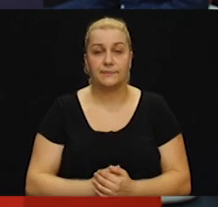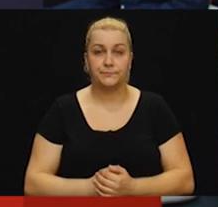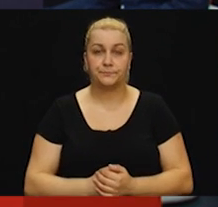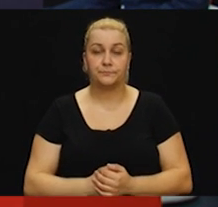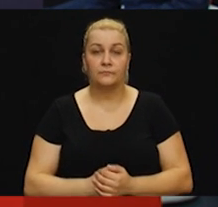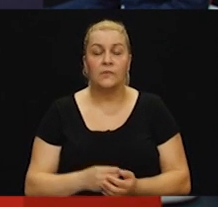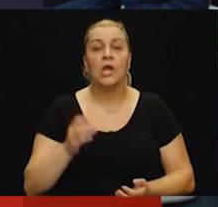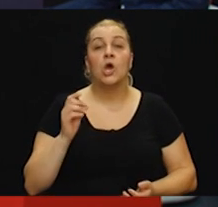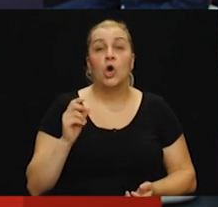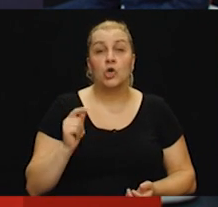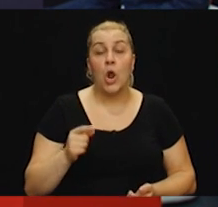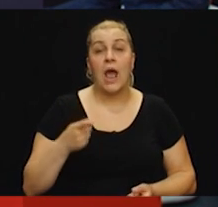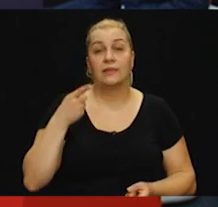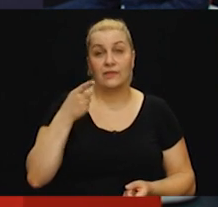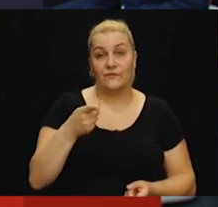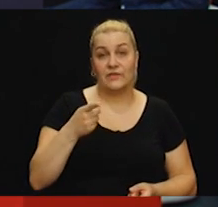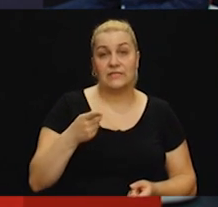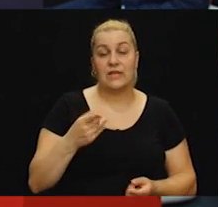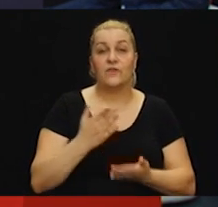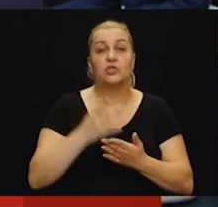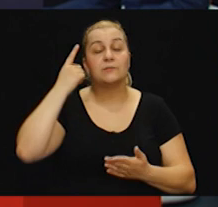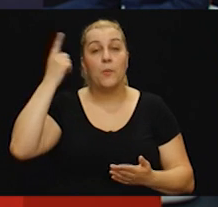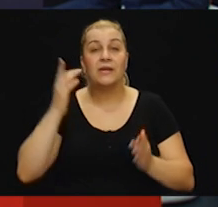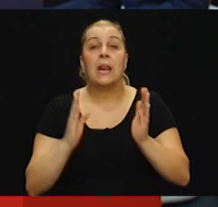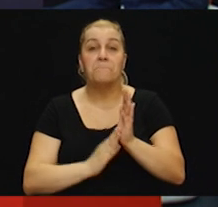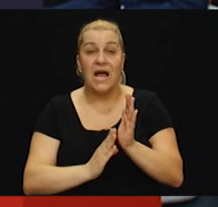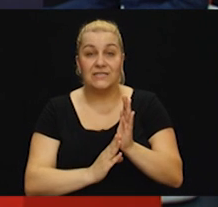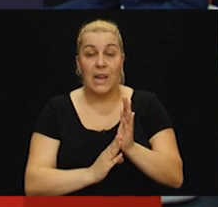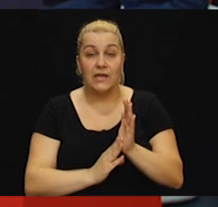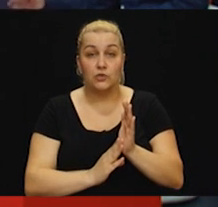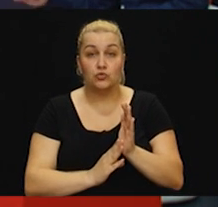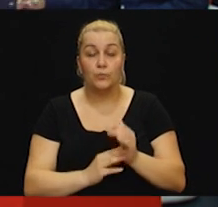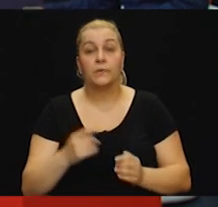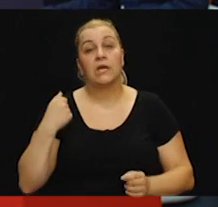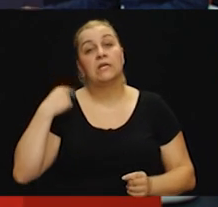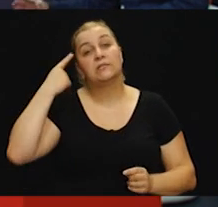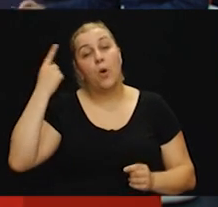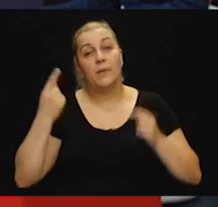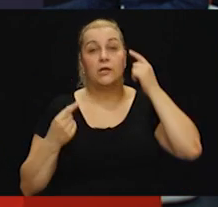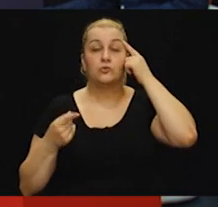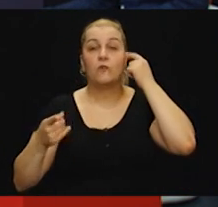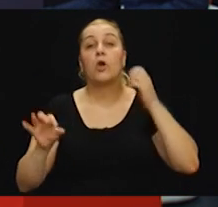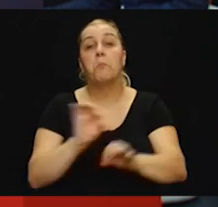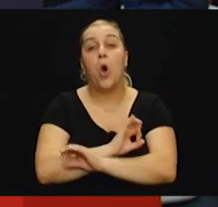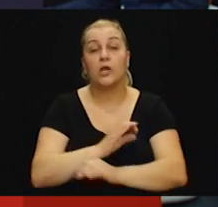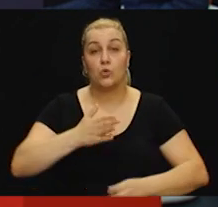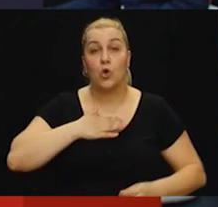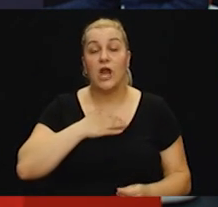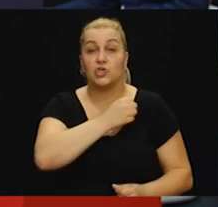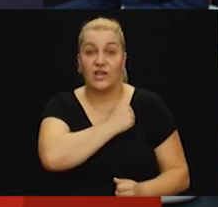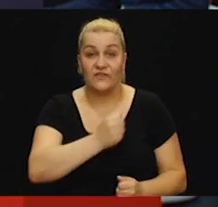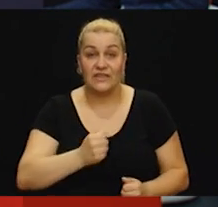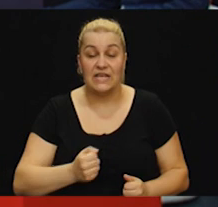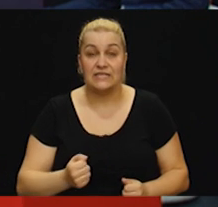Rolande, vi ste, rekli smo, spomenuli ste Masanicu, spomenuli smo ovog poglednog našeg